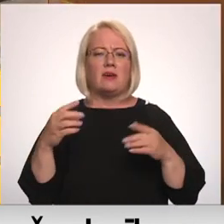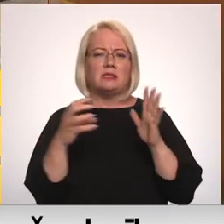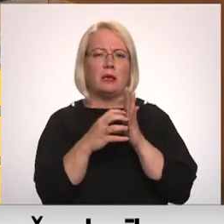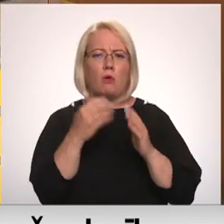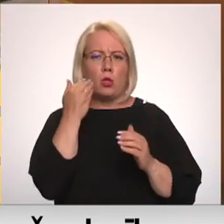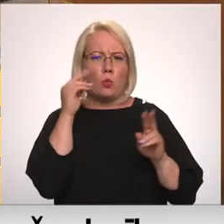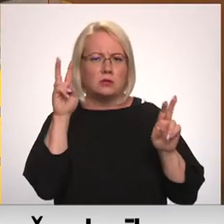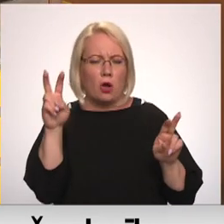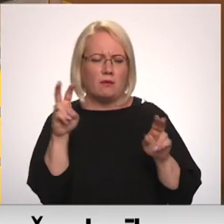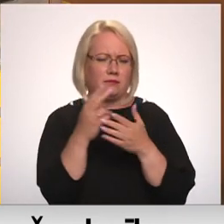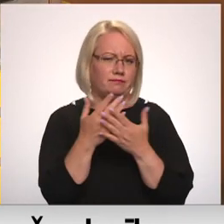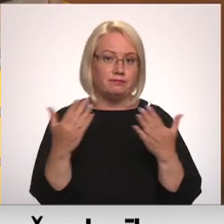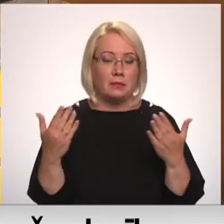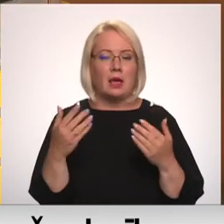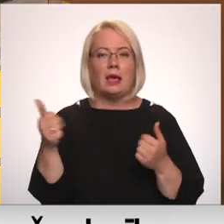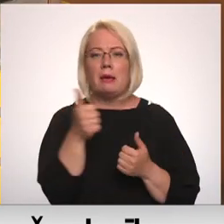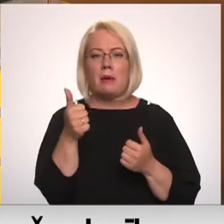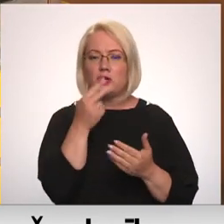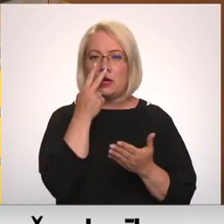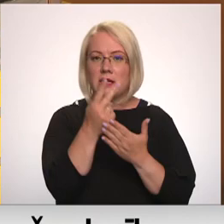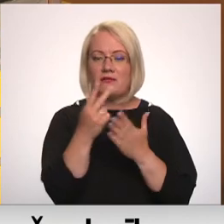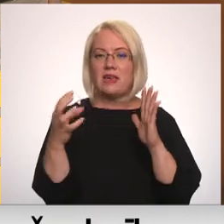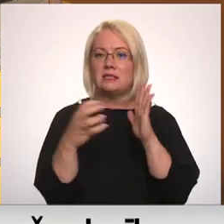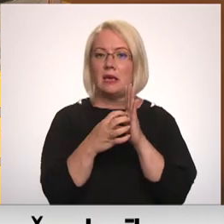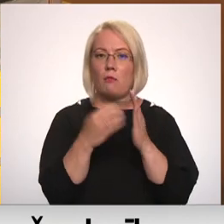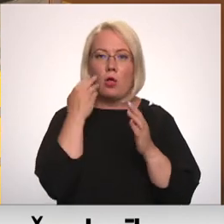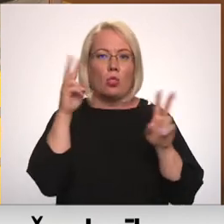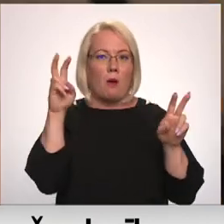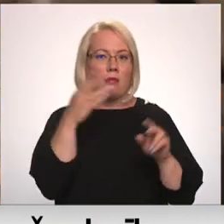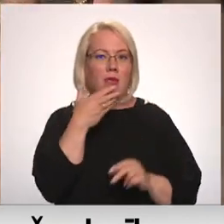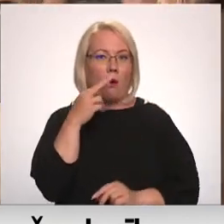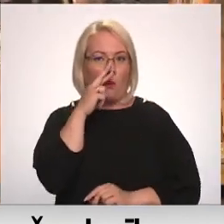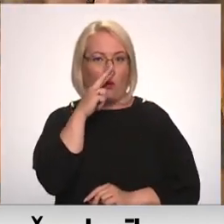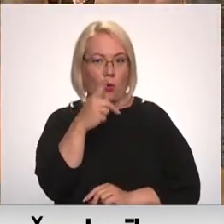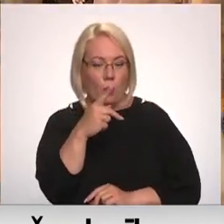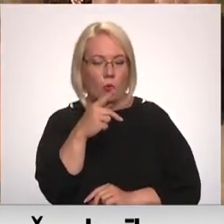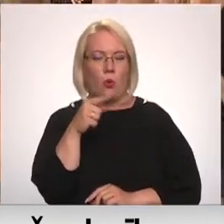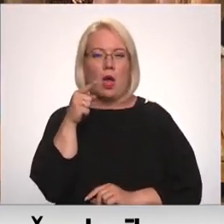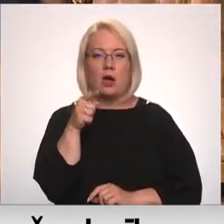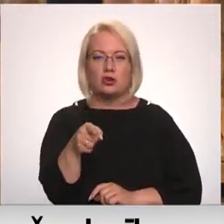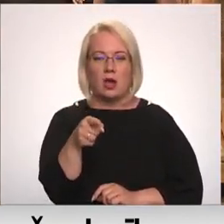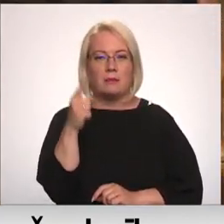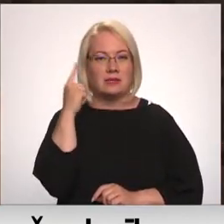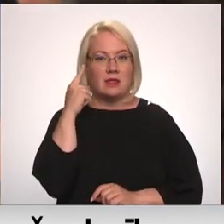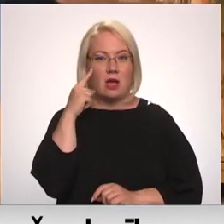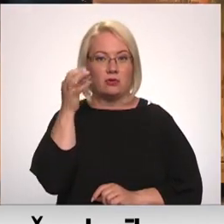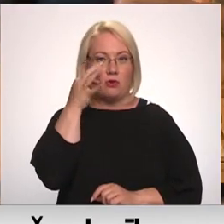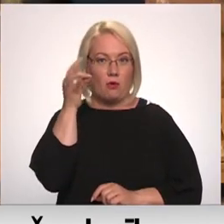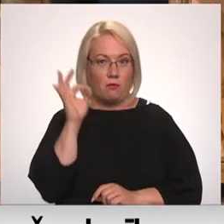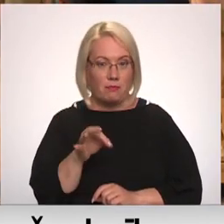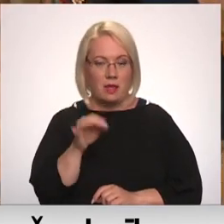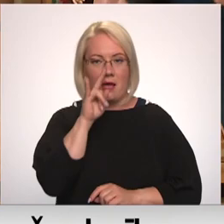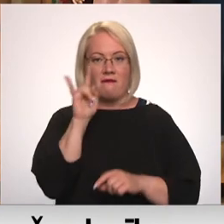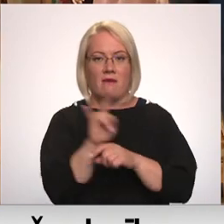citi. Īpaši vērīgi jāskatās, vai zīmola nosaukumā nav kļūdu. Apbruņojoties ar šīm zināšanām, viltojums